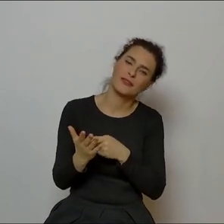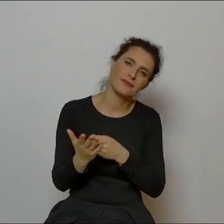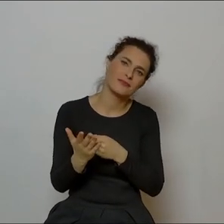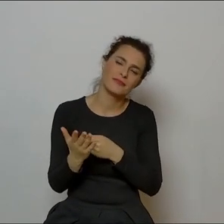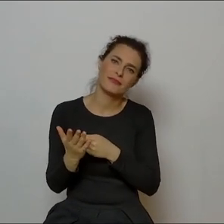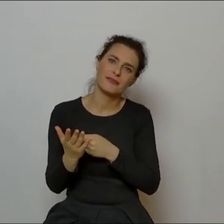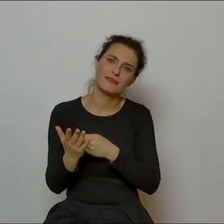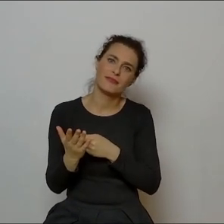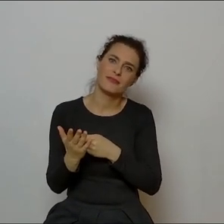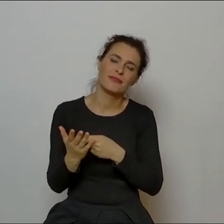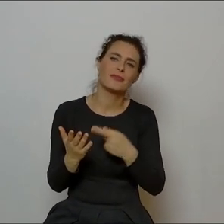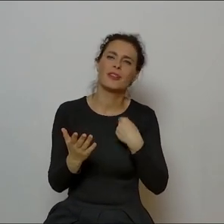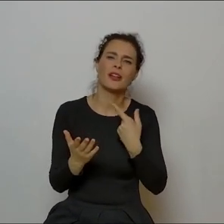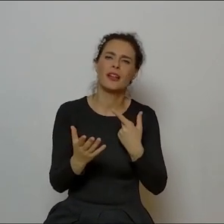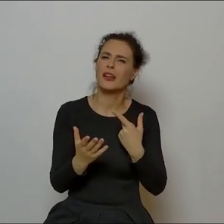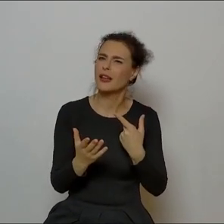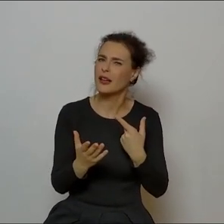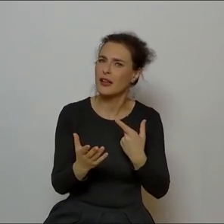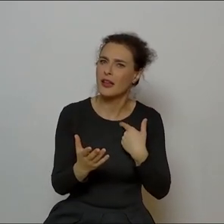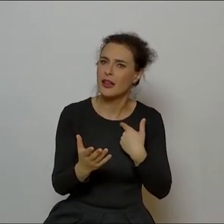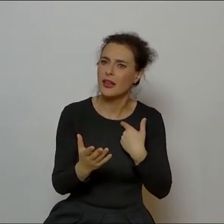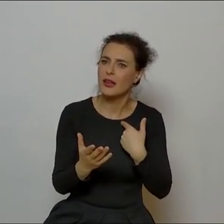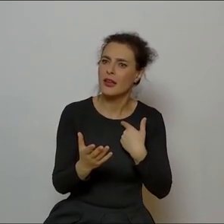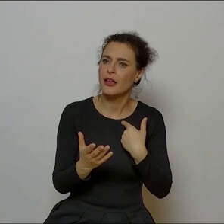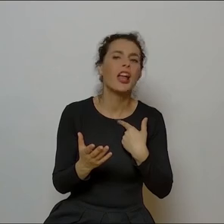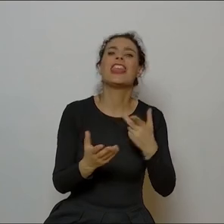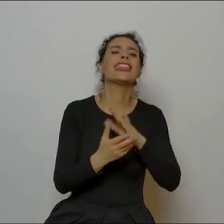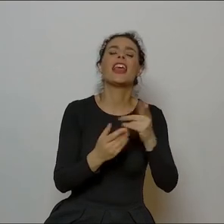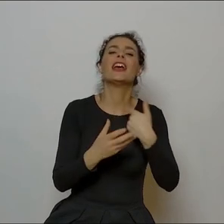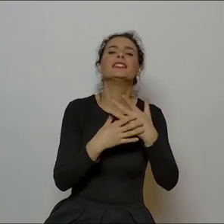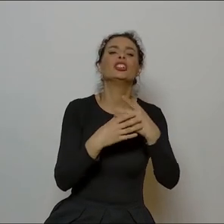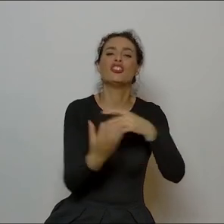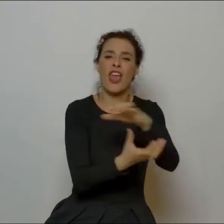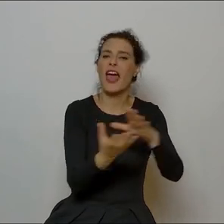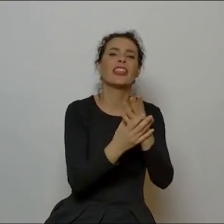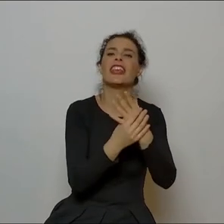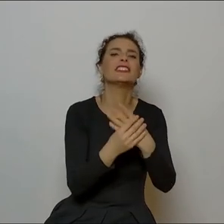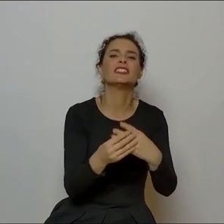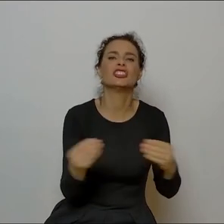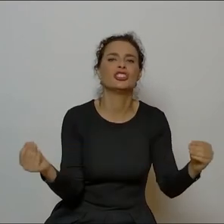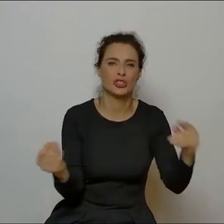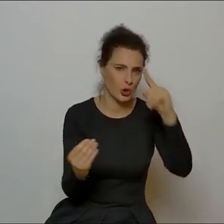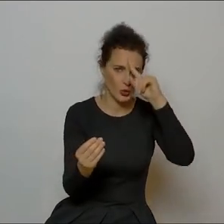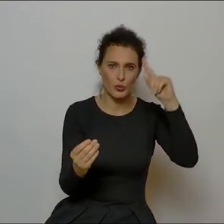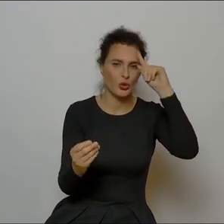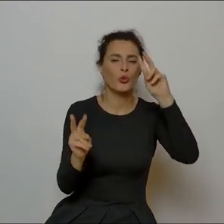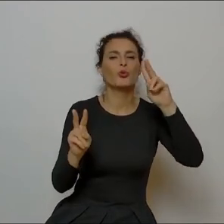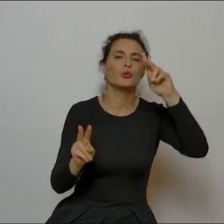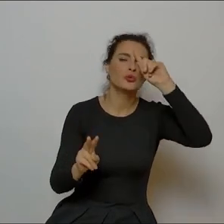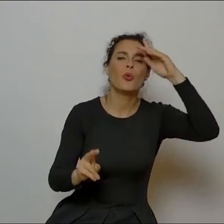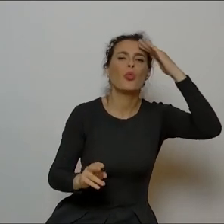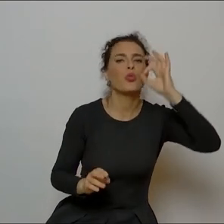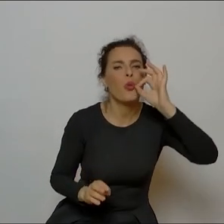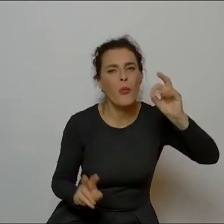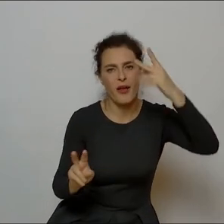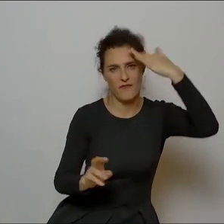dzięki nim, komu, światem, ludziom dobrej woli, a na koniec, jak pewnie, to wiesz o tym,